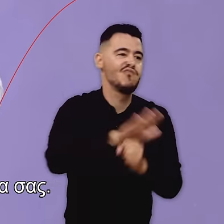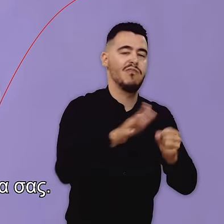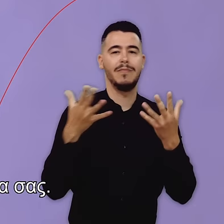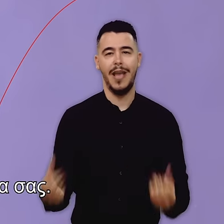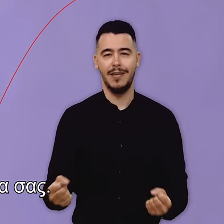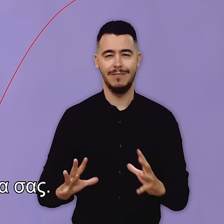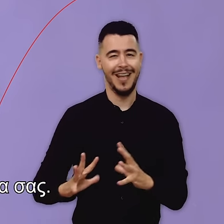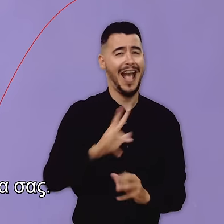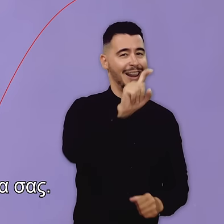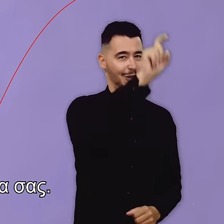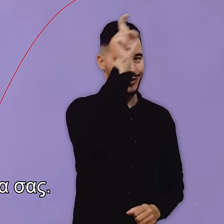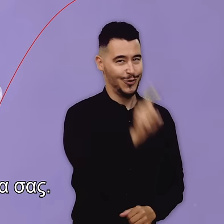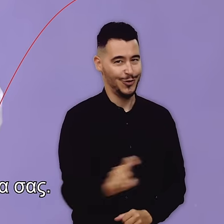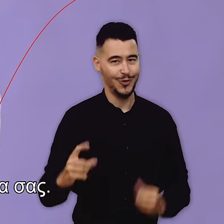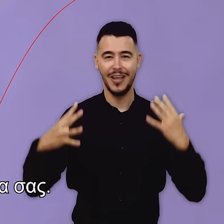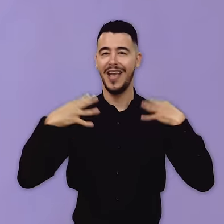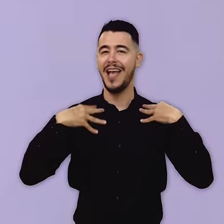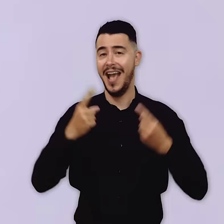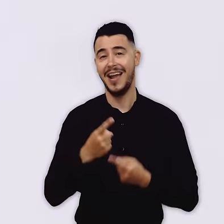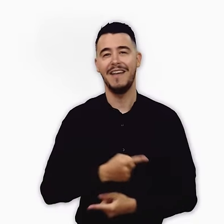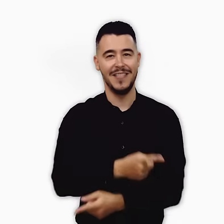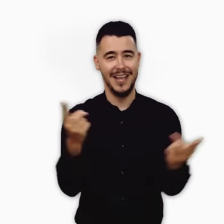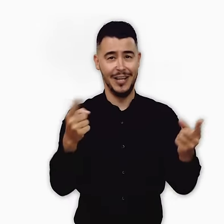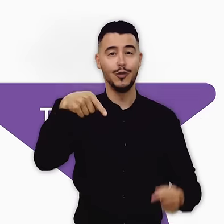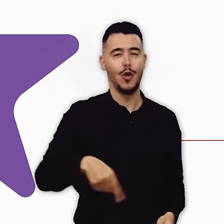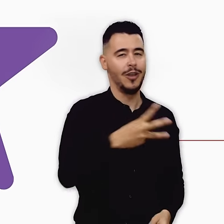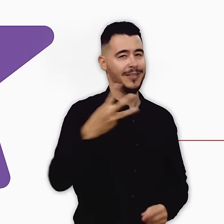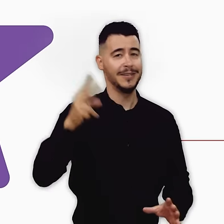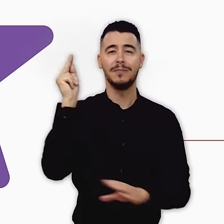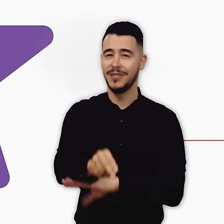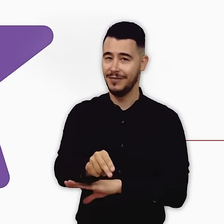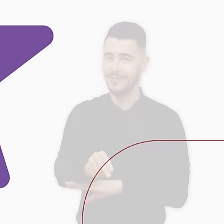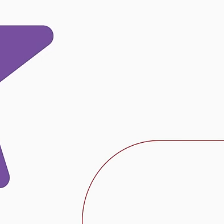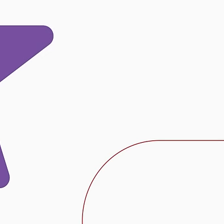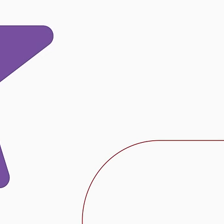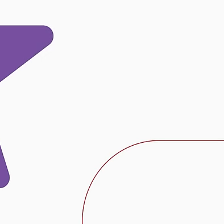Μια καλύτερη ζωή είναι στα χέρια σας. Καλύτερη ζωή τώρα. ΣΥΡΙΖΑ.